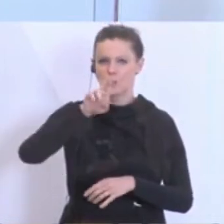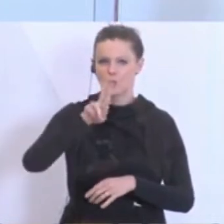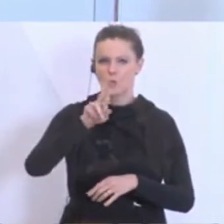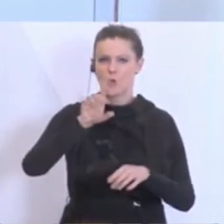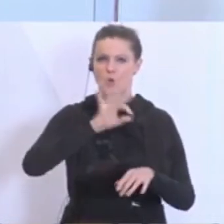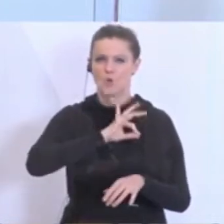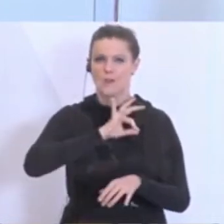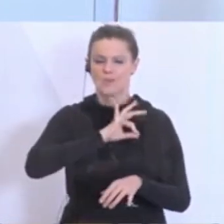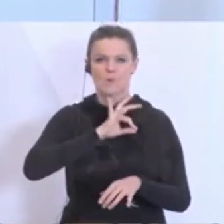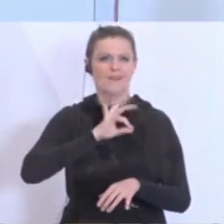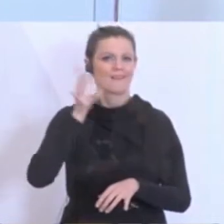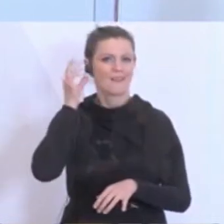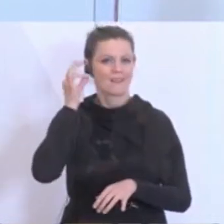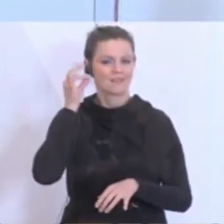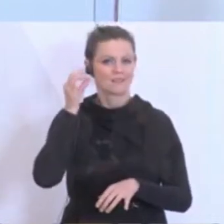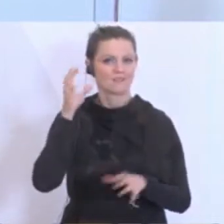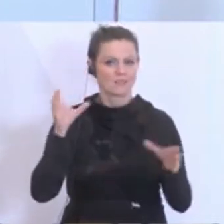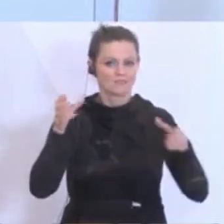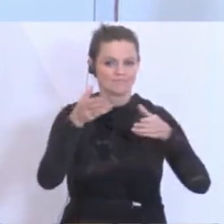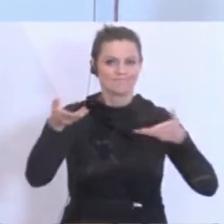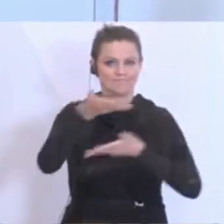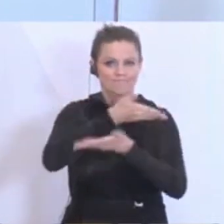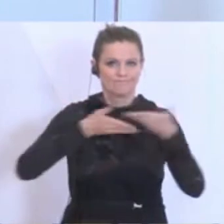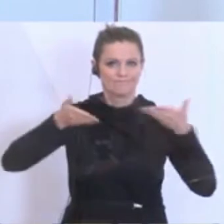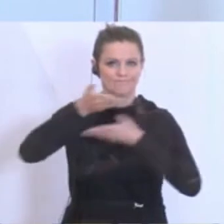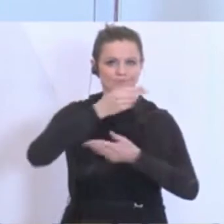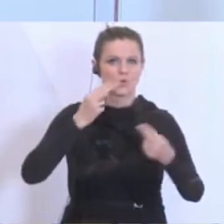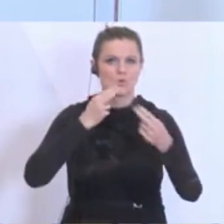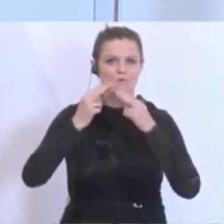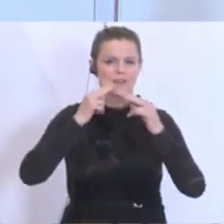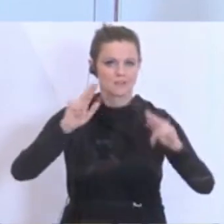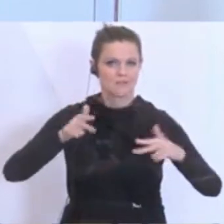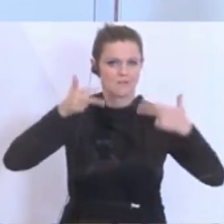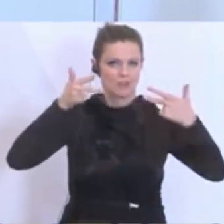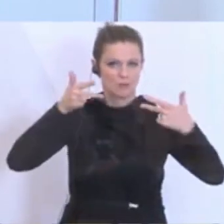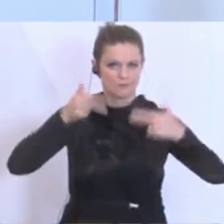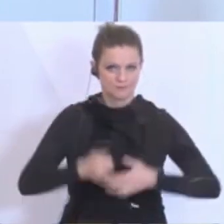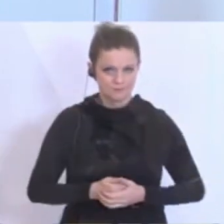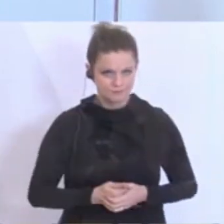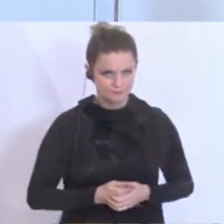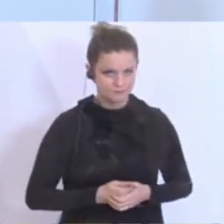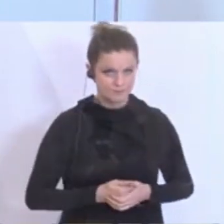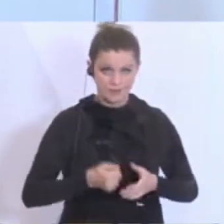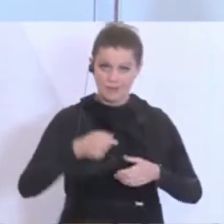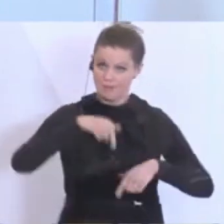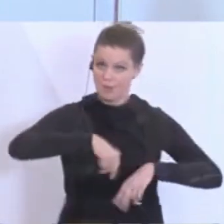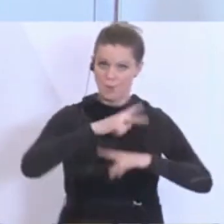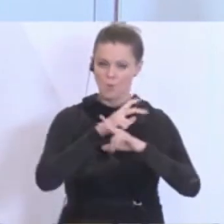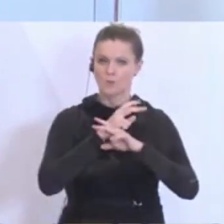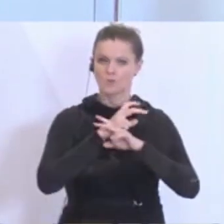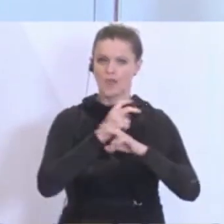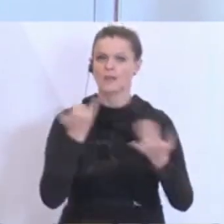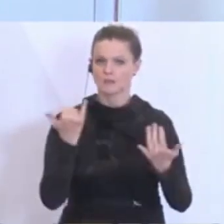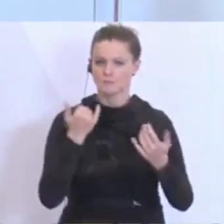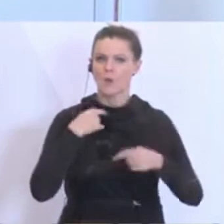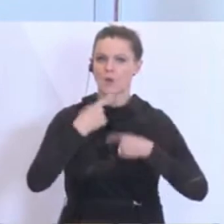austauschen werde via Videokonferenz. Jetzt zum Inland. Es läuft der